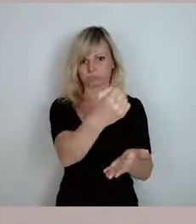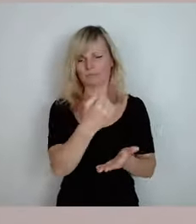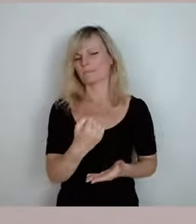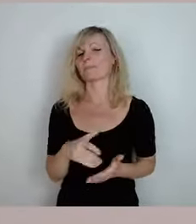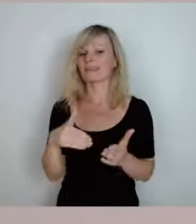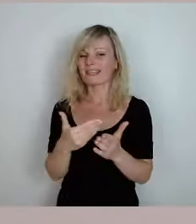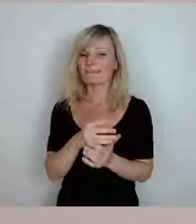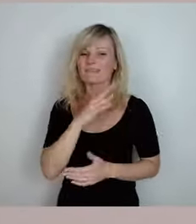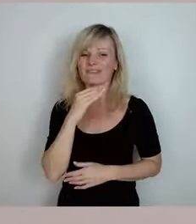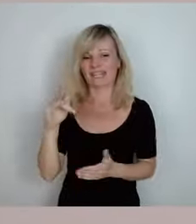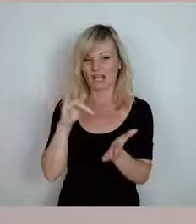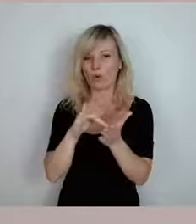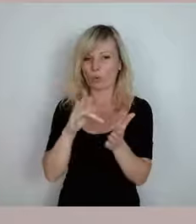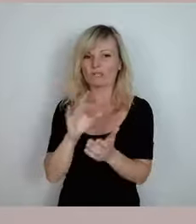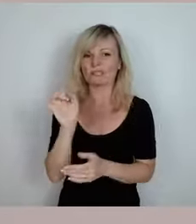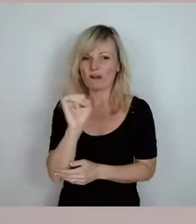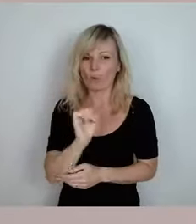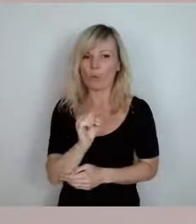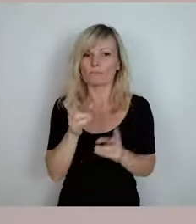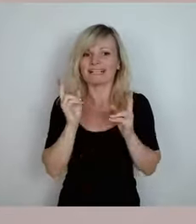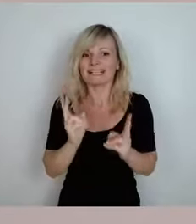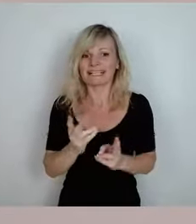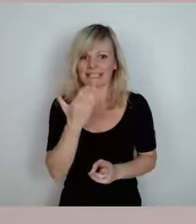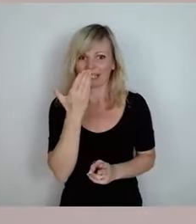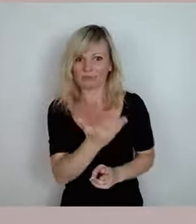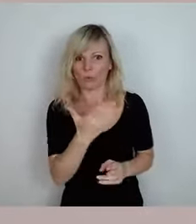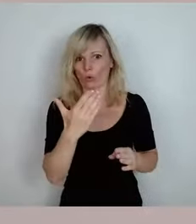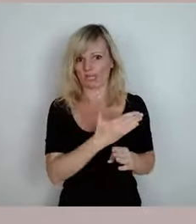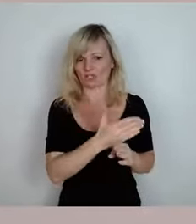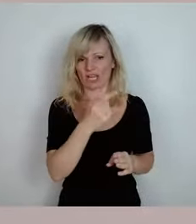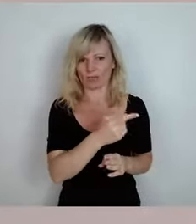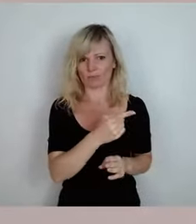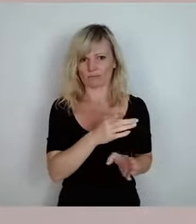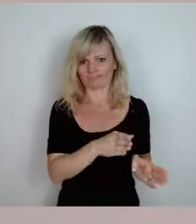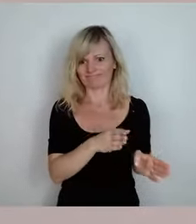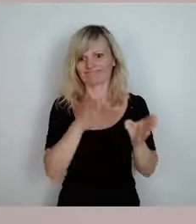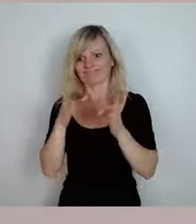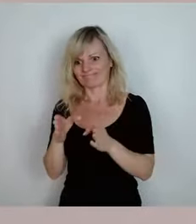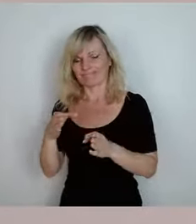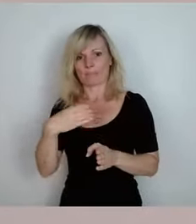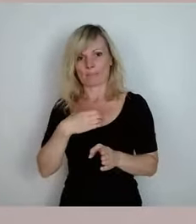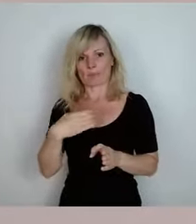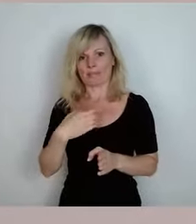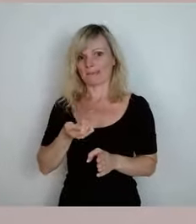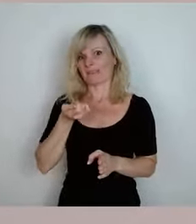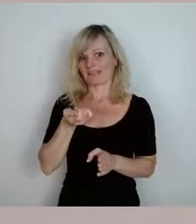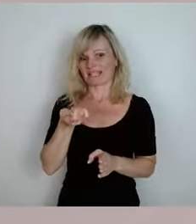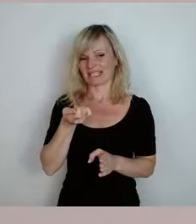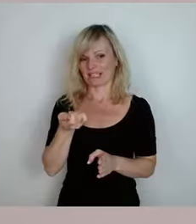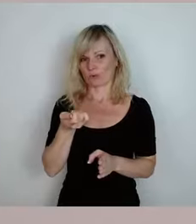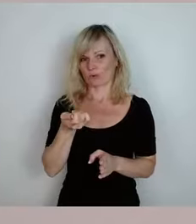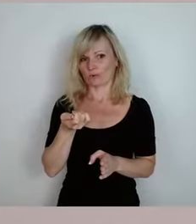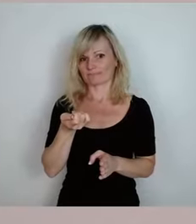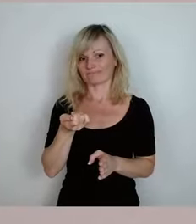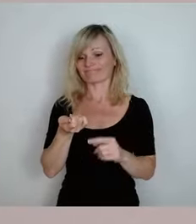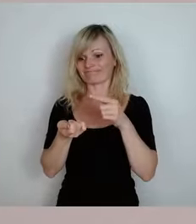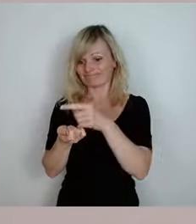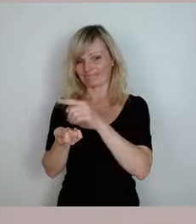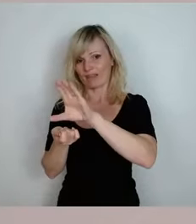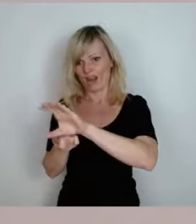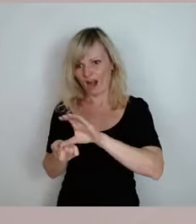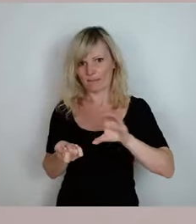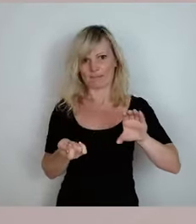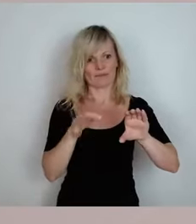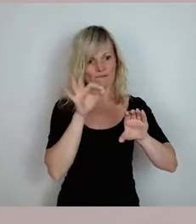das richtig ist, hat man aber das Problem auch der Finanzierung und es dann an der anderen Seite wegzunehmen, ist dann ein